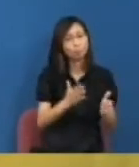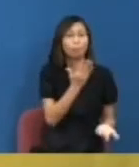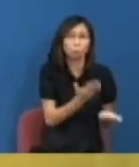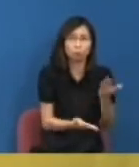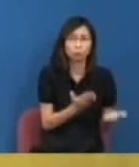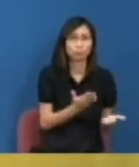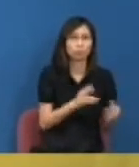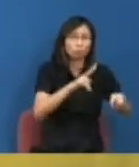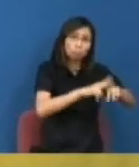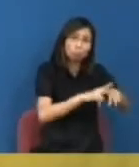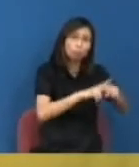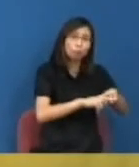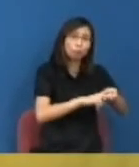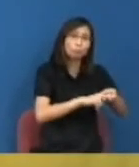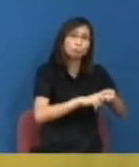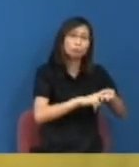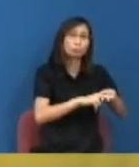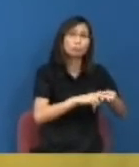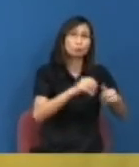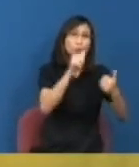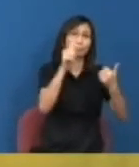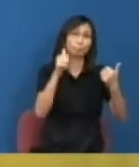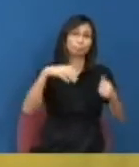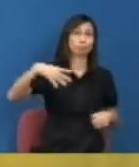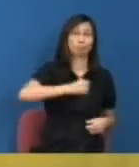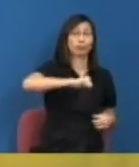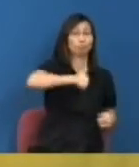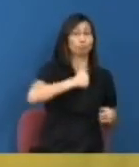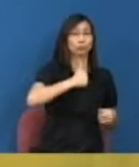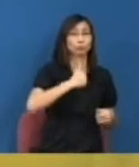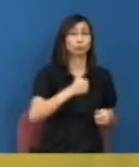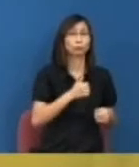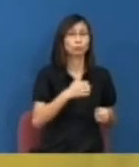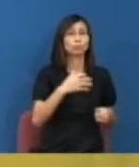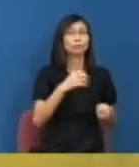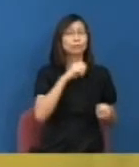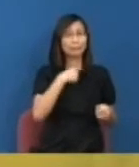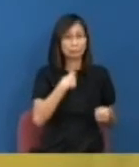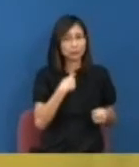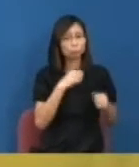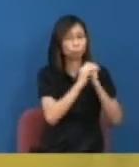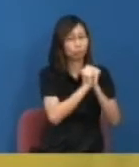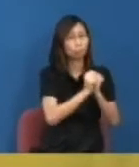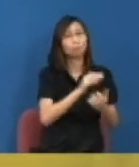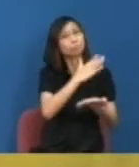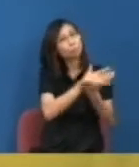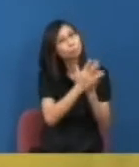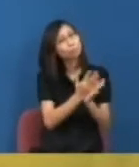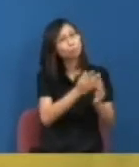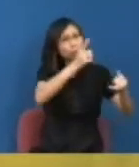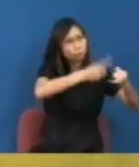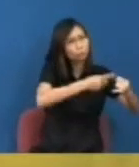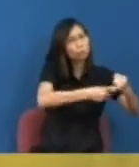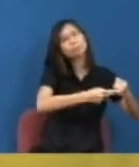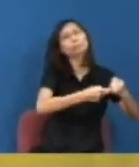可能有一些背後要求其實他都要編排所以可能最終出到來的時候效果是完全